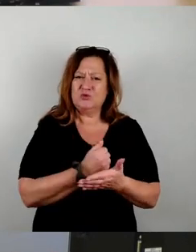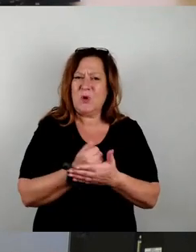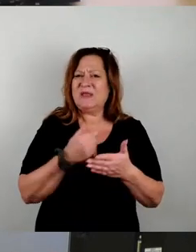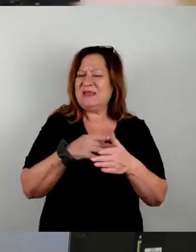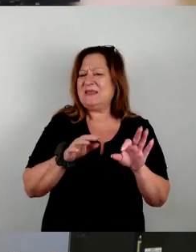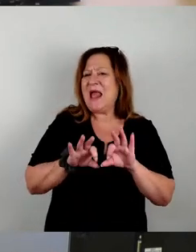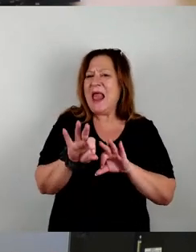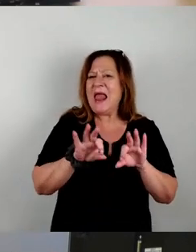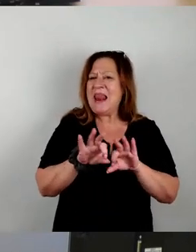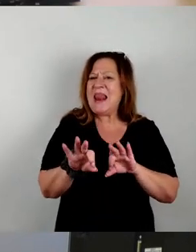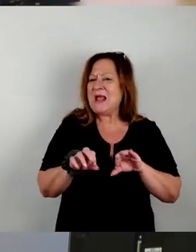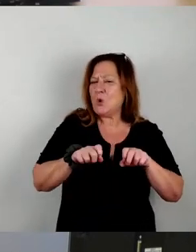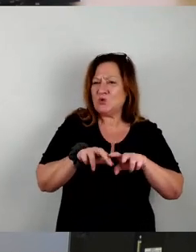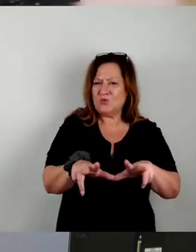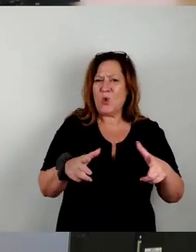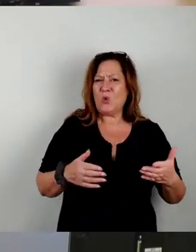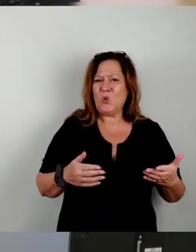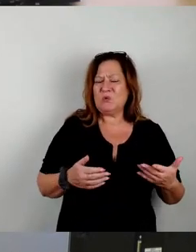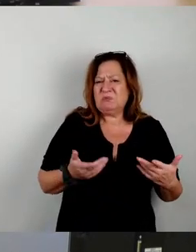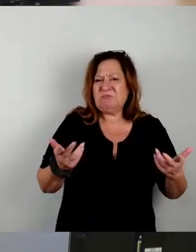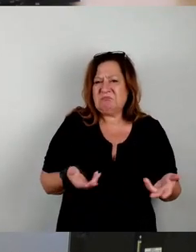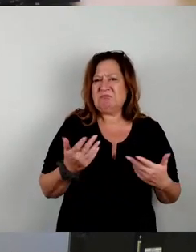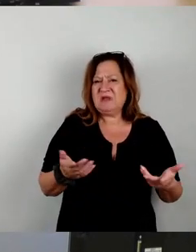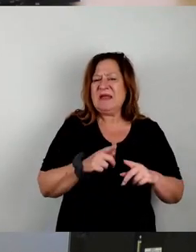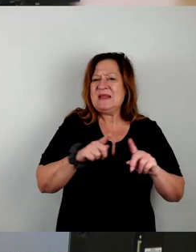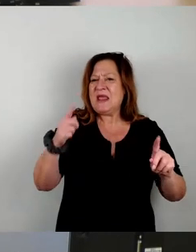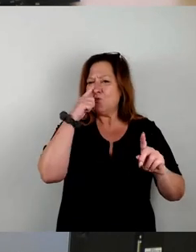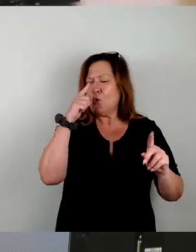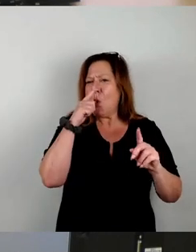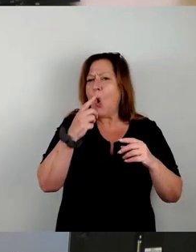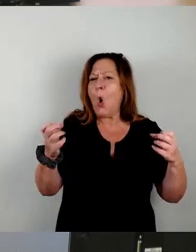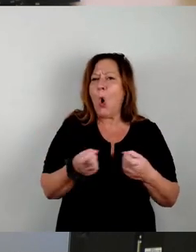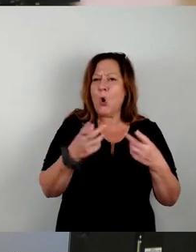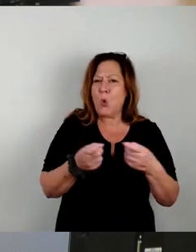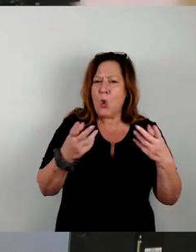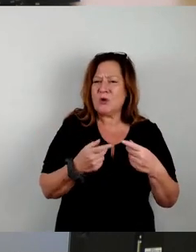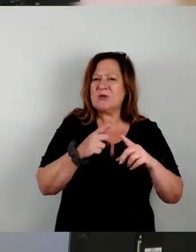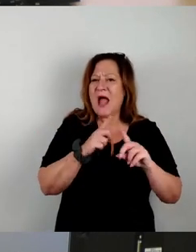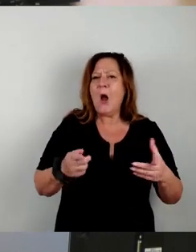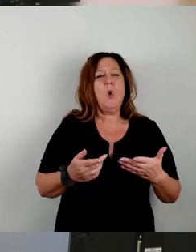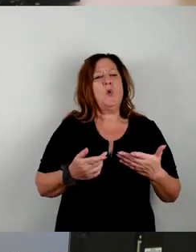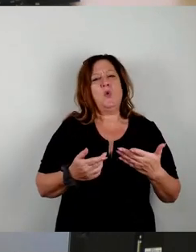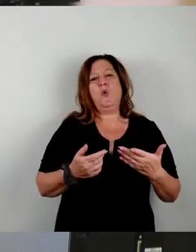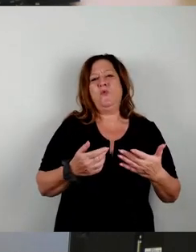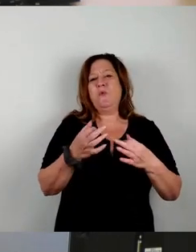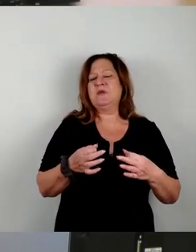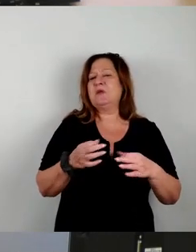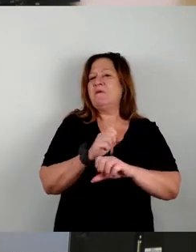hat an dieser Stelle, ich sage mal, nicht nur ökologische, sondern auch völlig nachvollziehbar wirtschaftliche